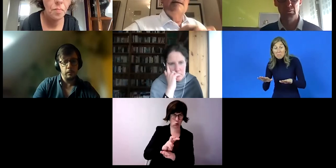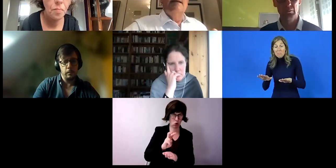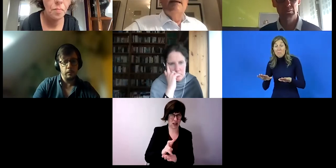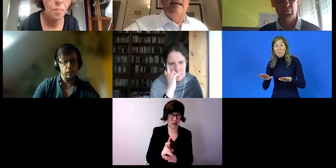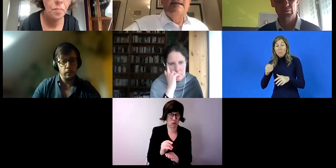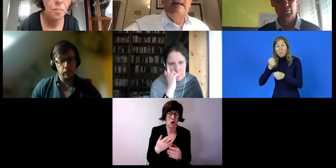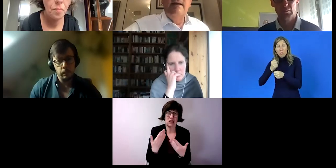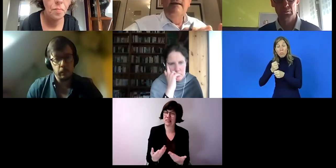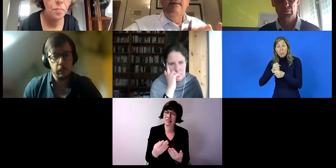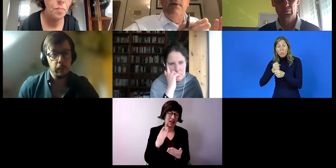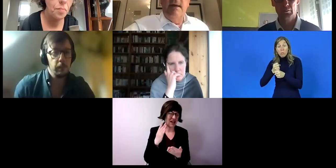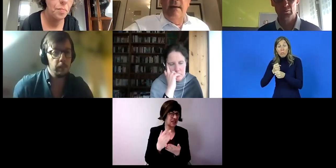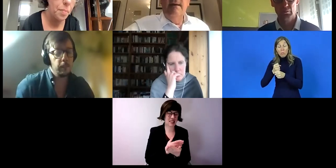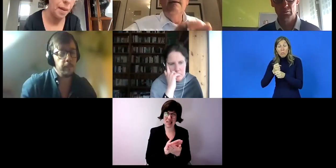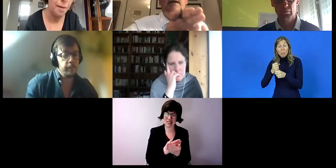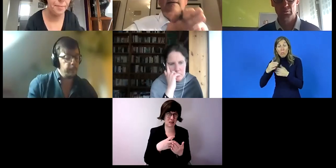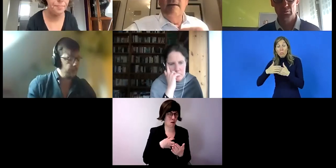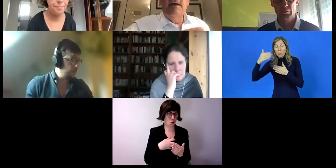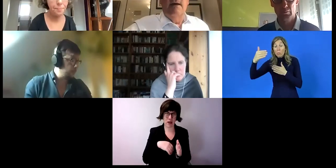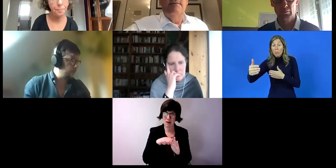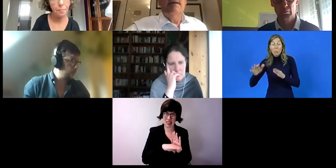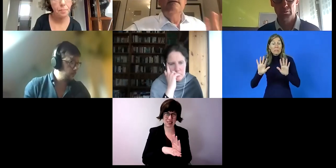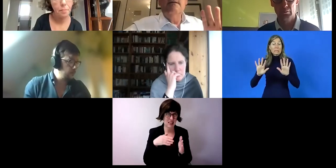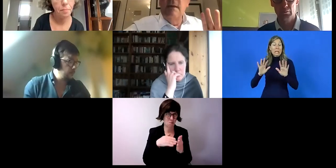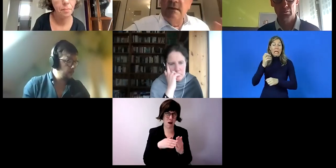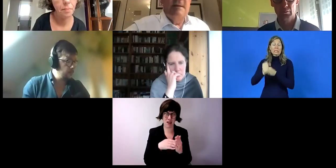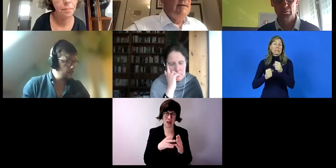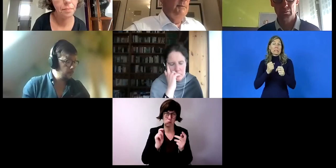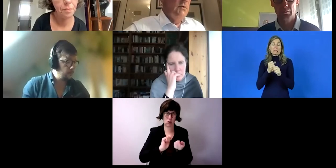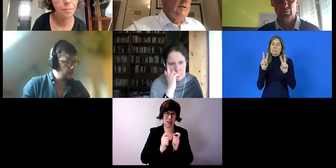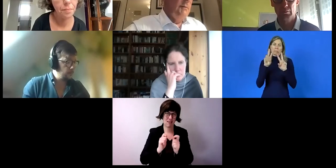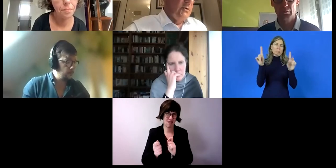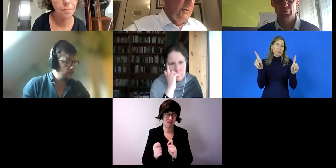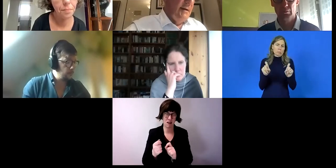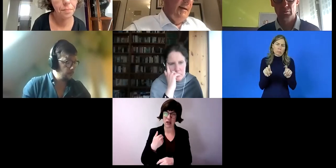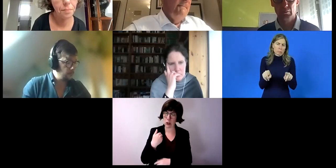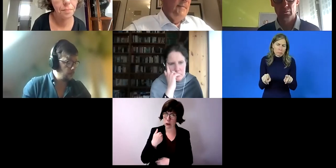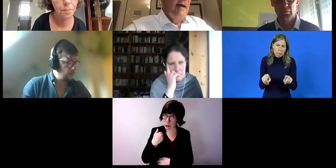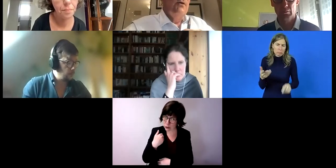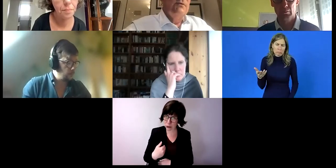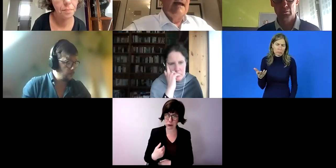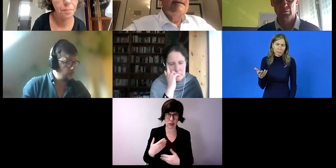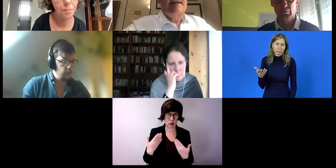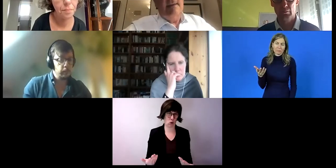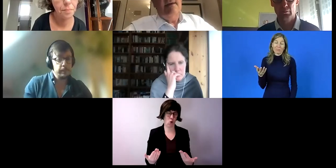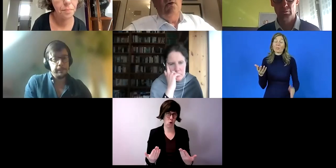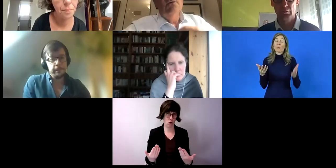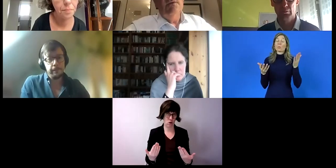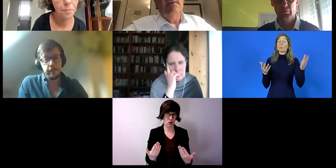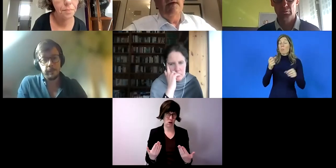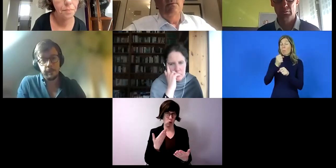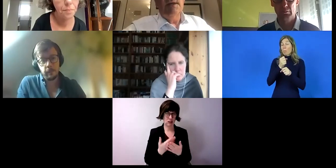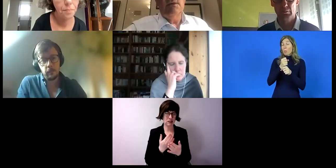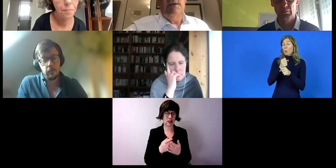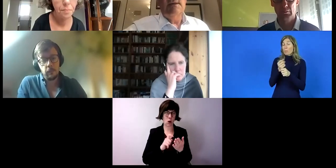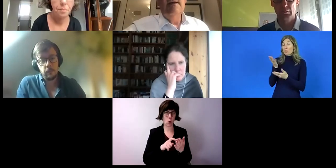das ist eine gesetzliche Barriere, an der wir arbeiten. Es ist sehr mühsam und schwierig und das ist der Grund,